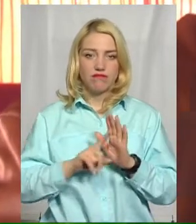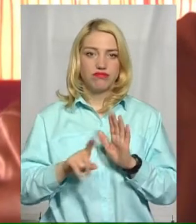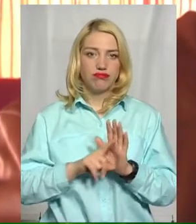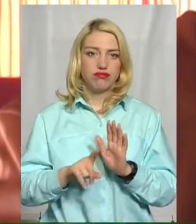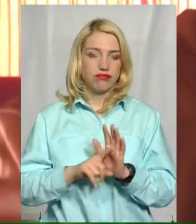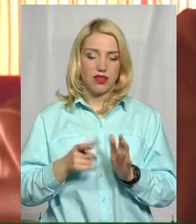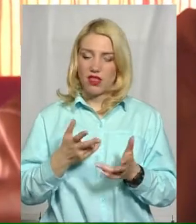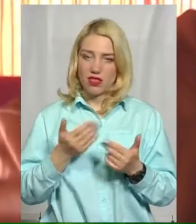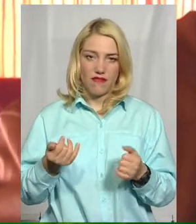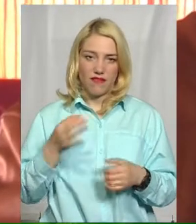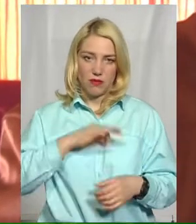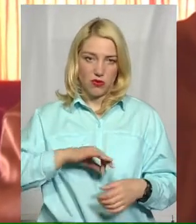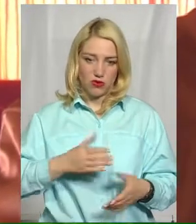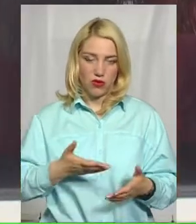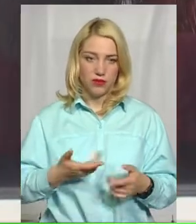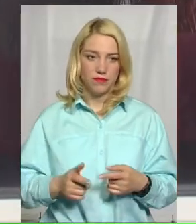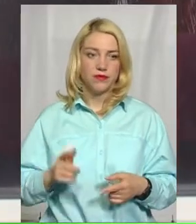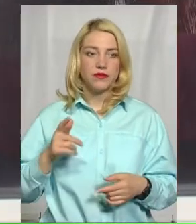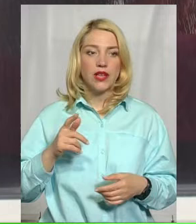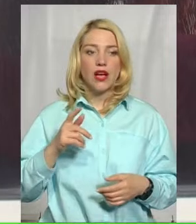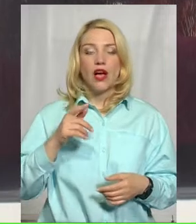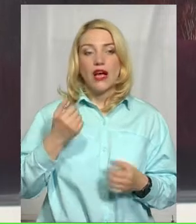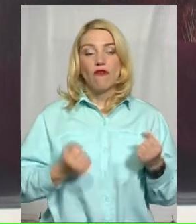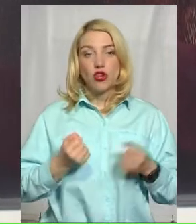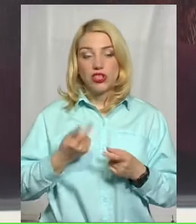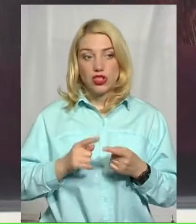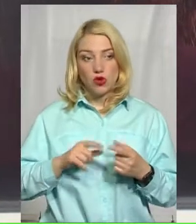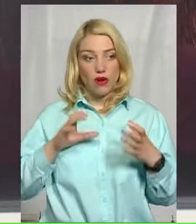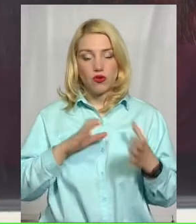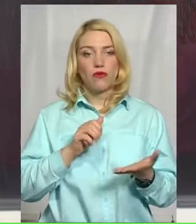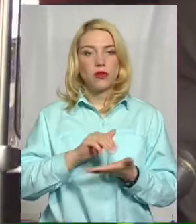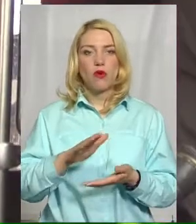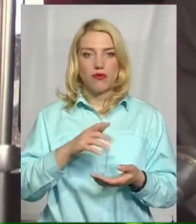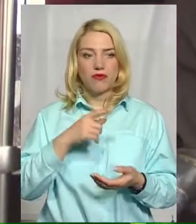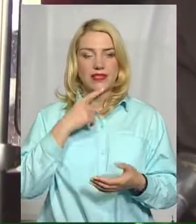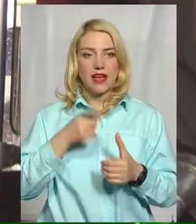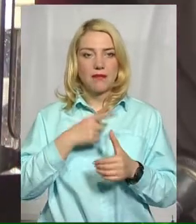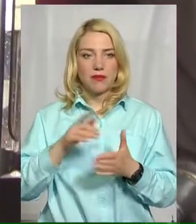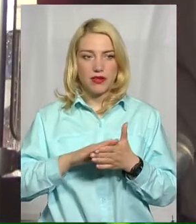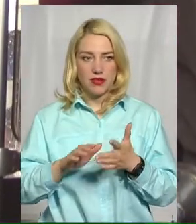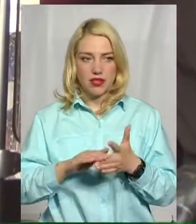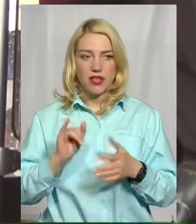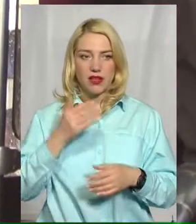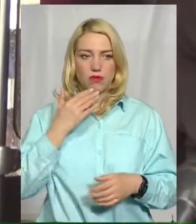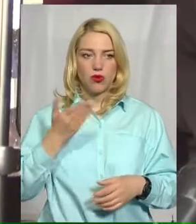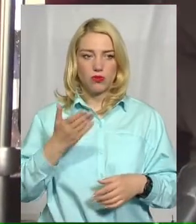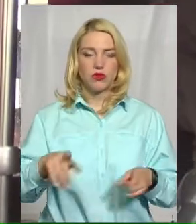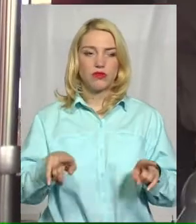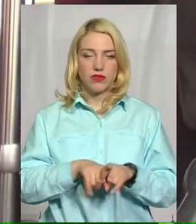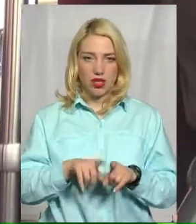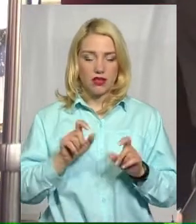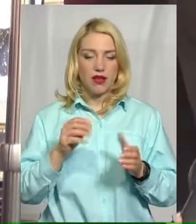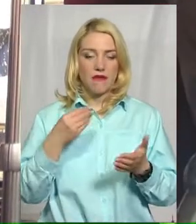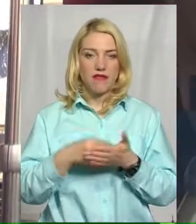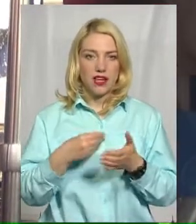невиправдано. Будь-якому водію невигідно було би. Водій цього ж автобусу відмовився представитись та прокоментував так. Підняли вартість за проїзд.